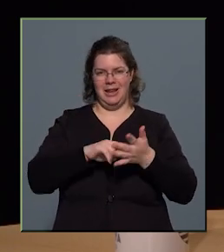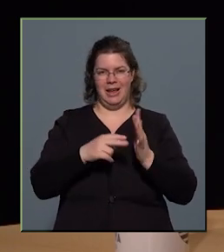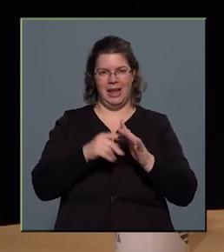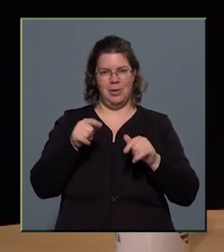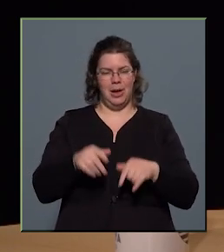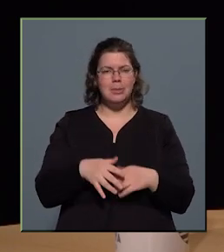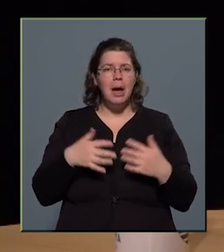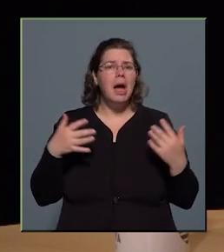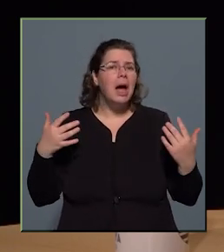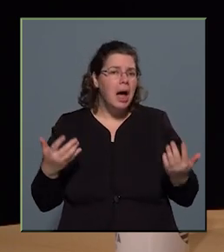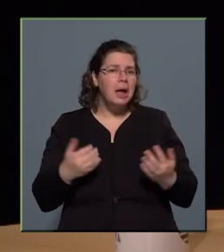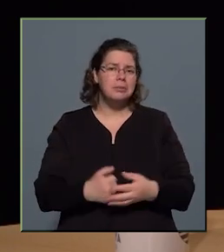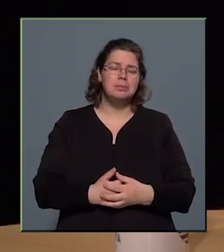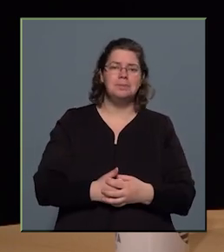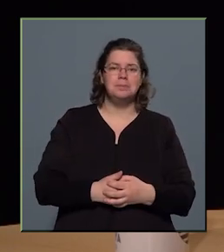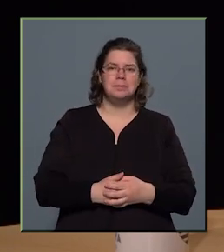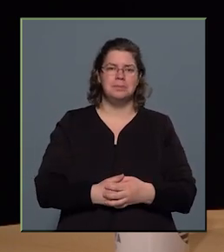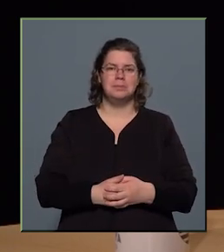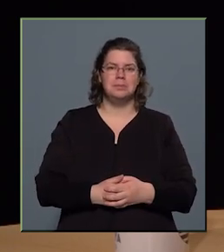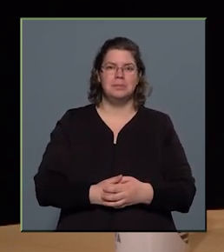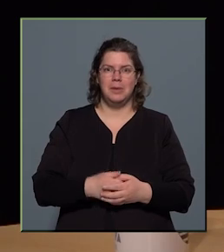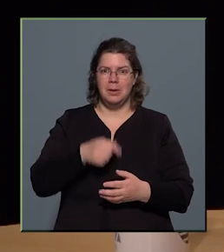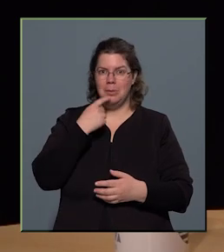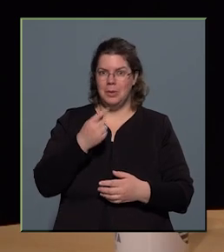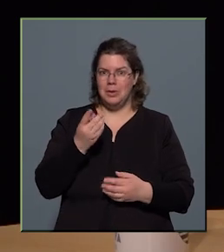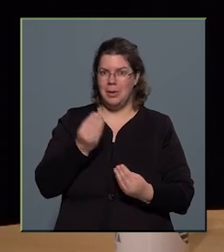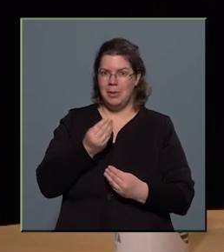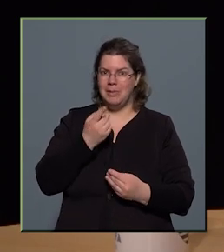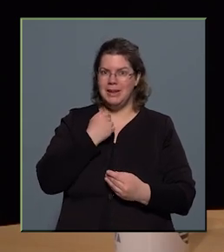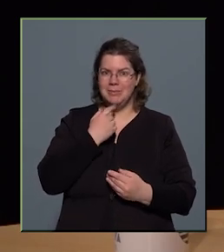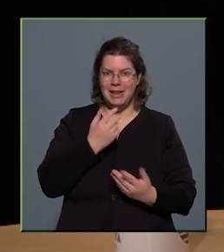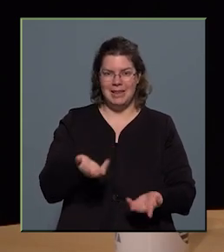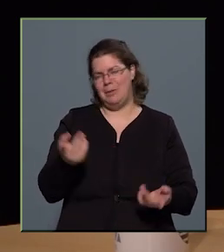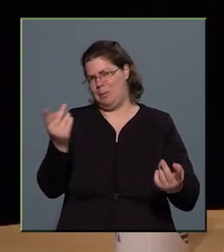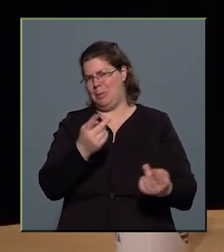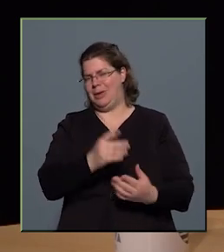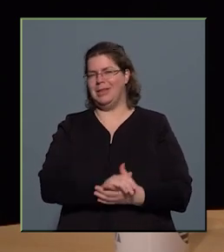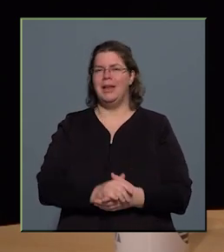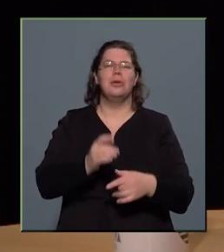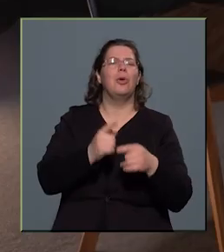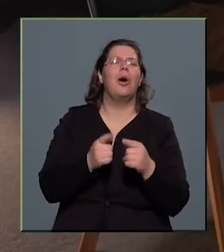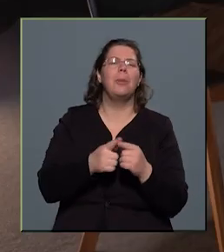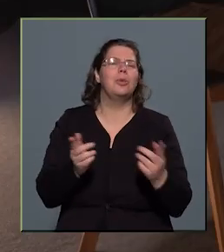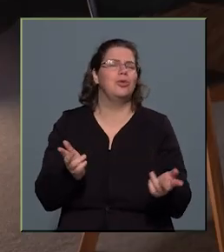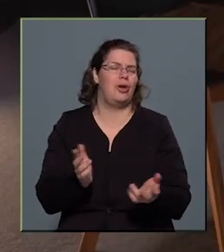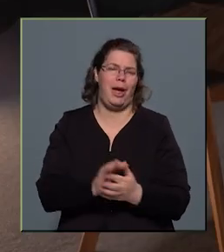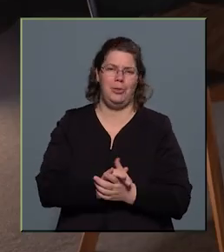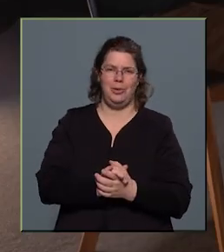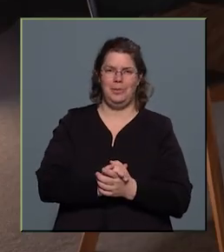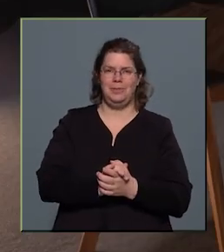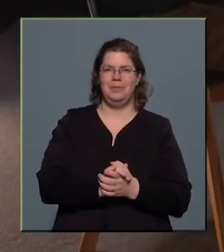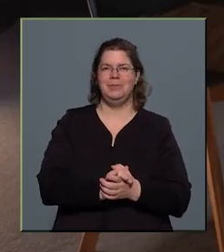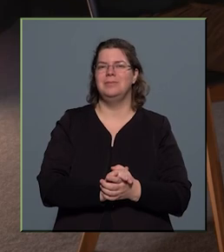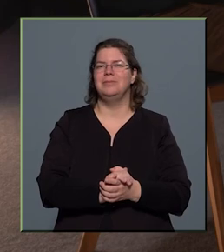Hát, mondjam azt, ami nem tetszik nekem? Persze. Azok apróságok, azok apróságok.